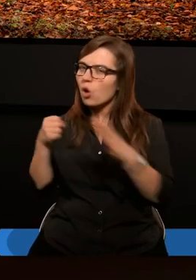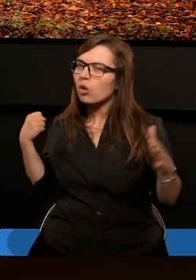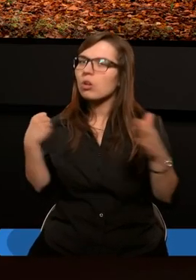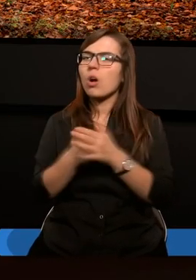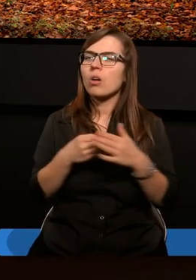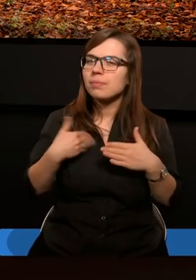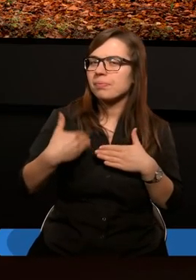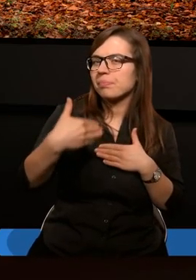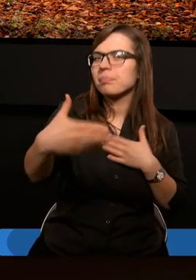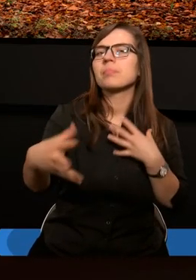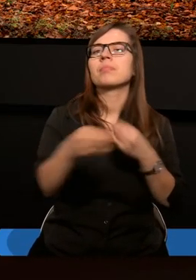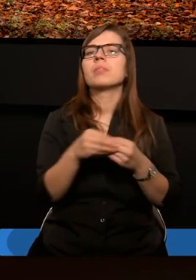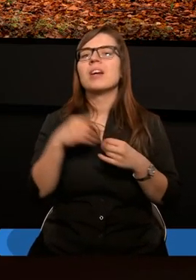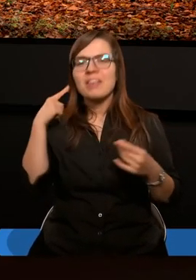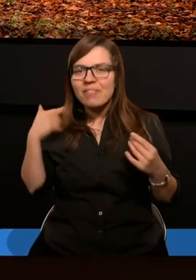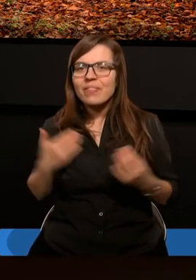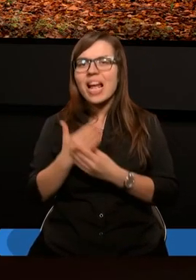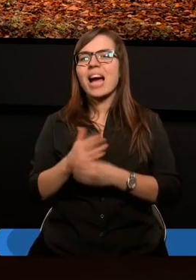końca wiernie